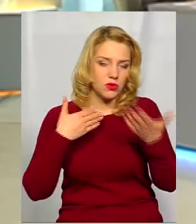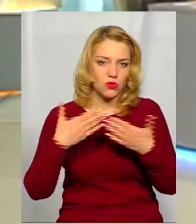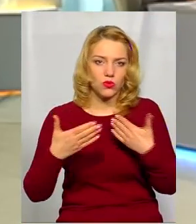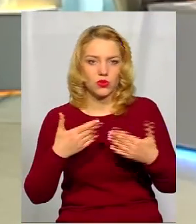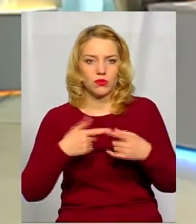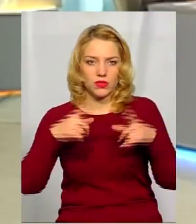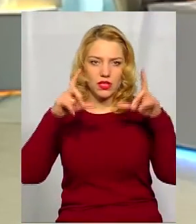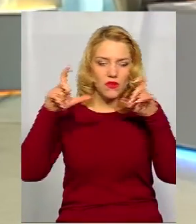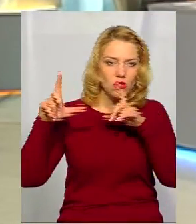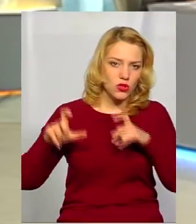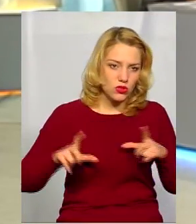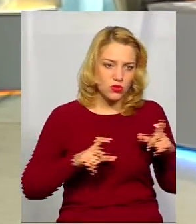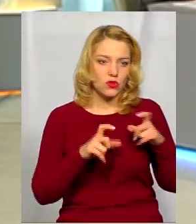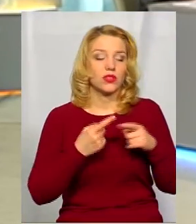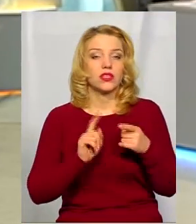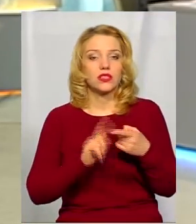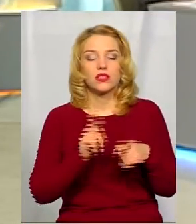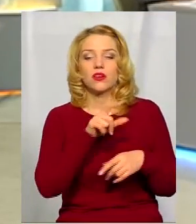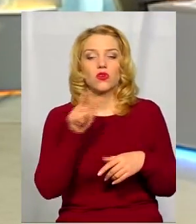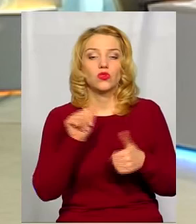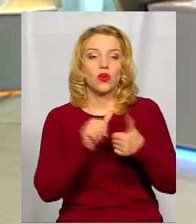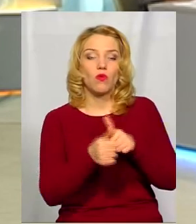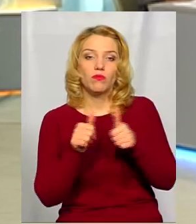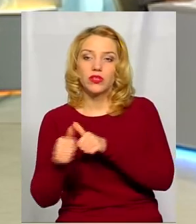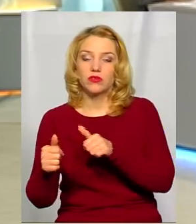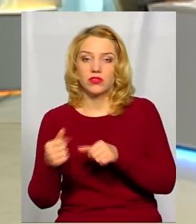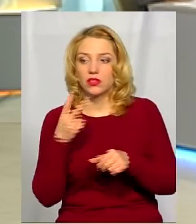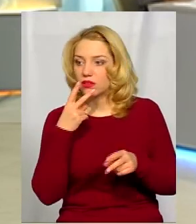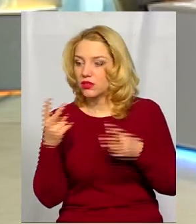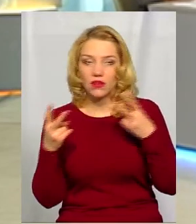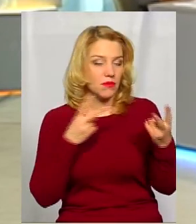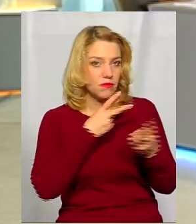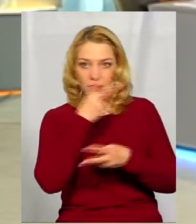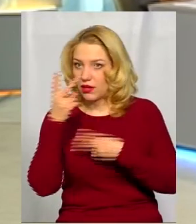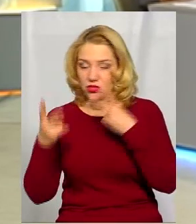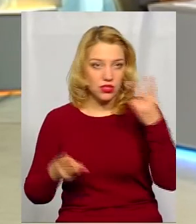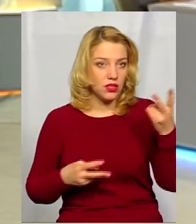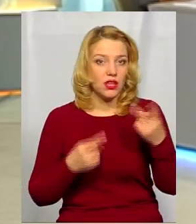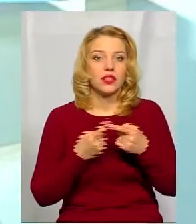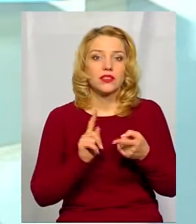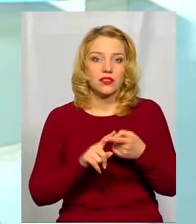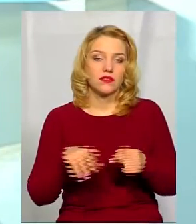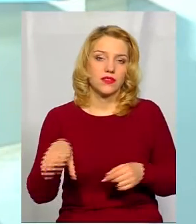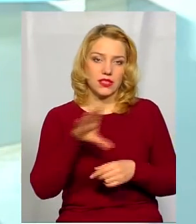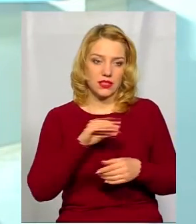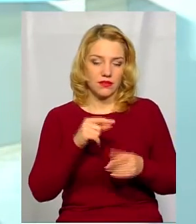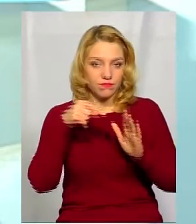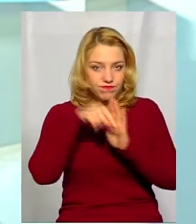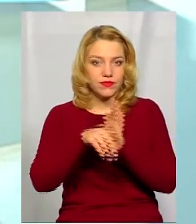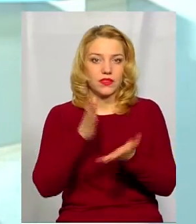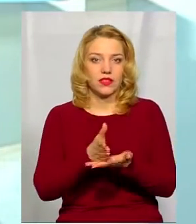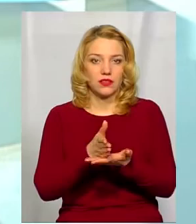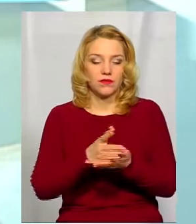тусуємося, фотозони, тобто люди обмінюються, один одного дивляться, бачать, це от щось воно в цьому є.